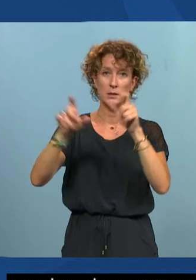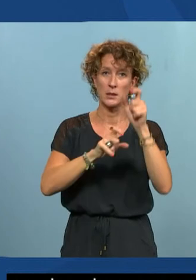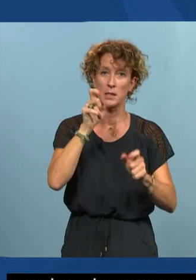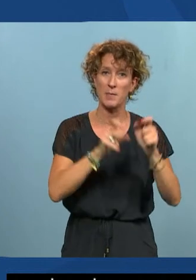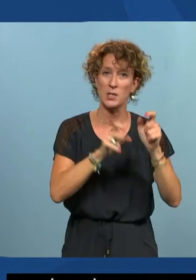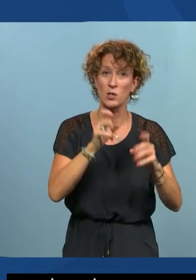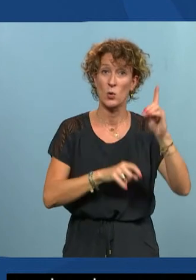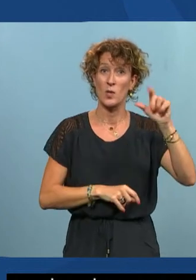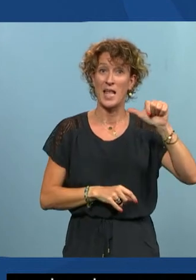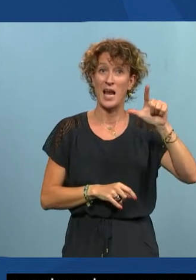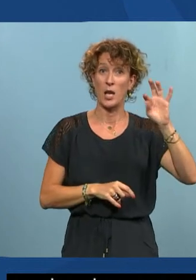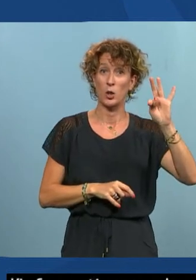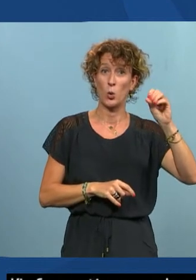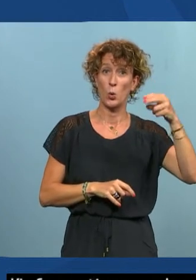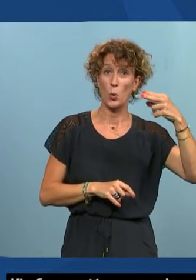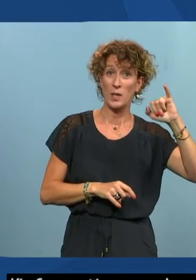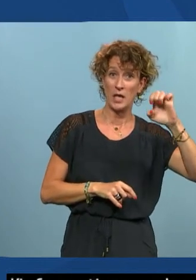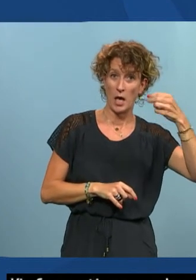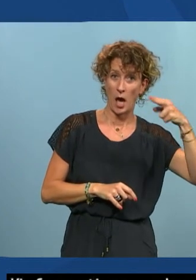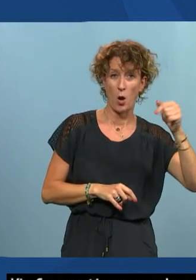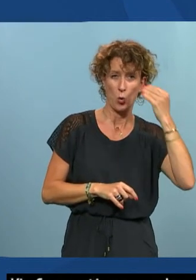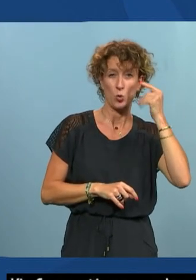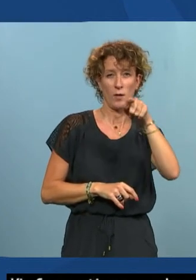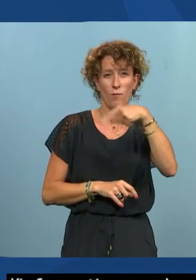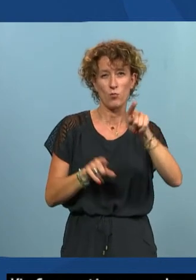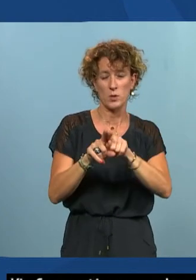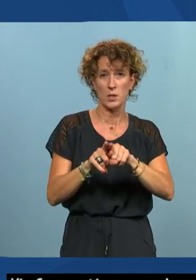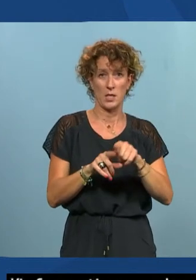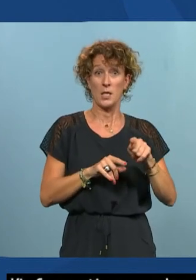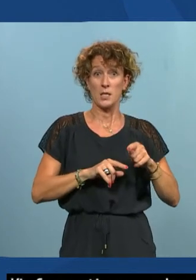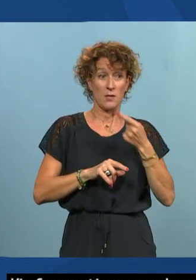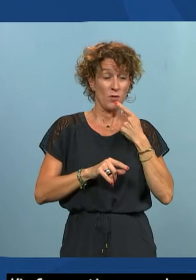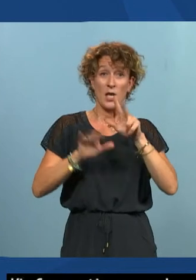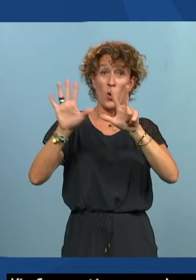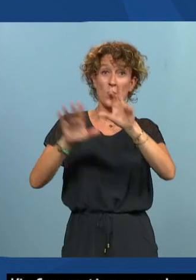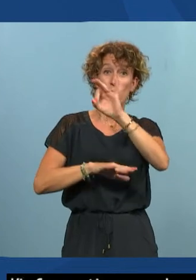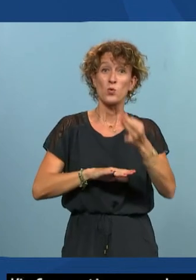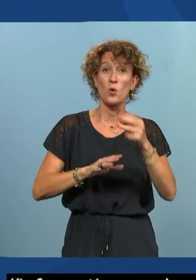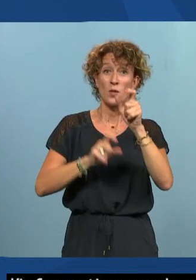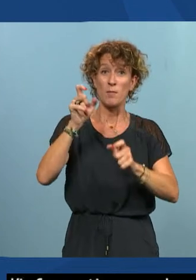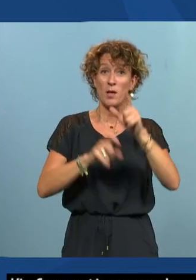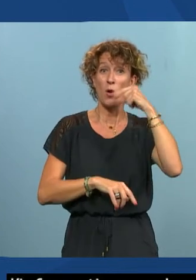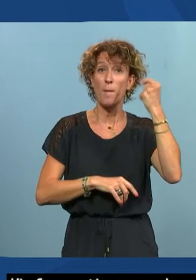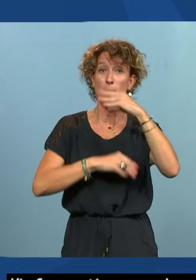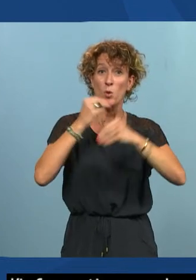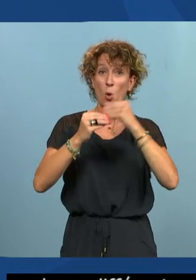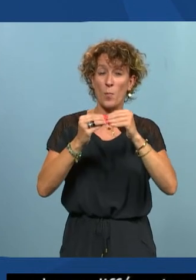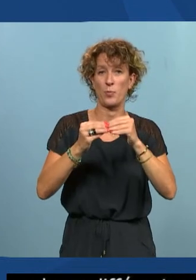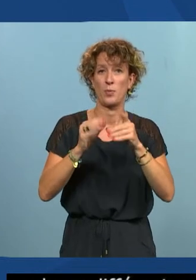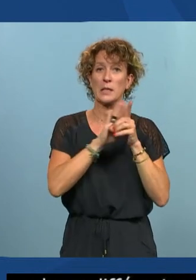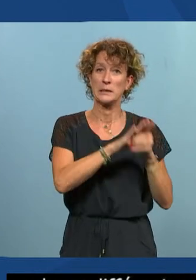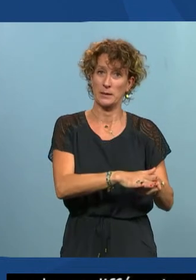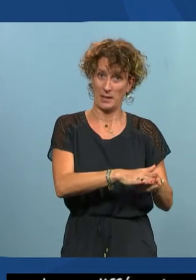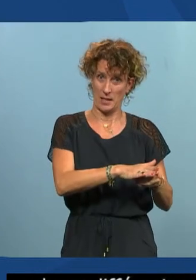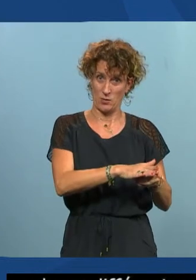connais et vous en connaissez aussi puisque c'est répandu c'est 8% des hommes dans le monde qui sont soumis à des problèmes de discrimination de